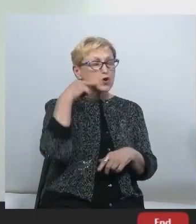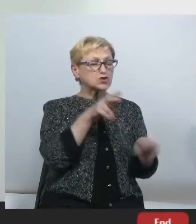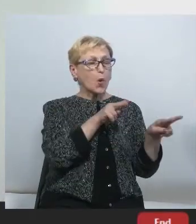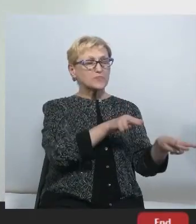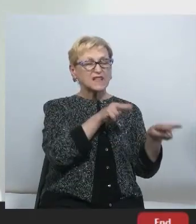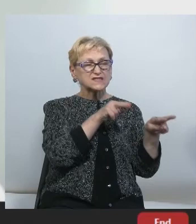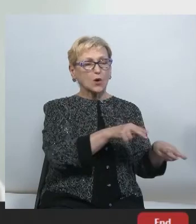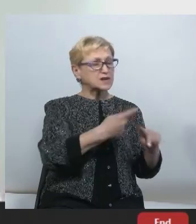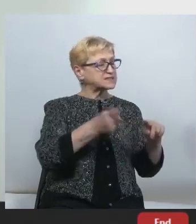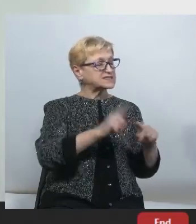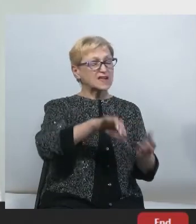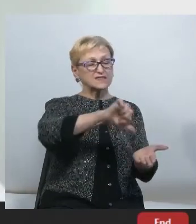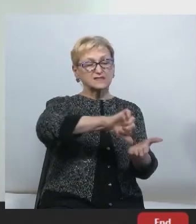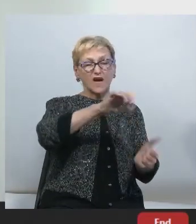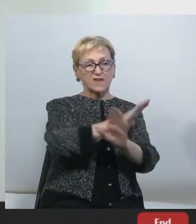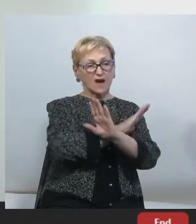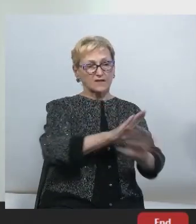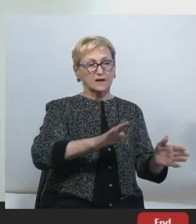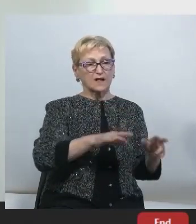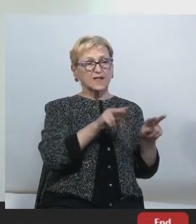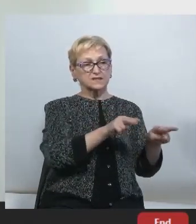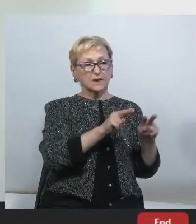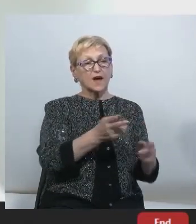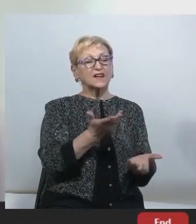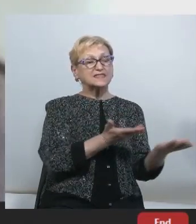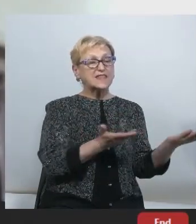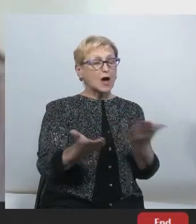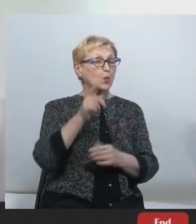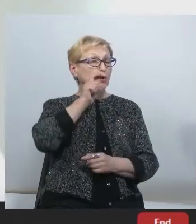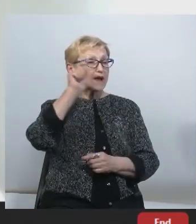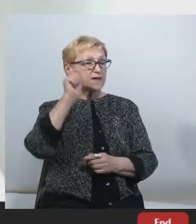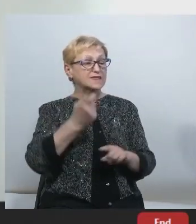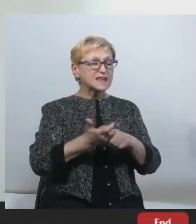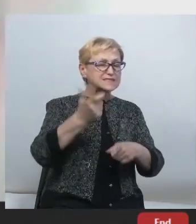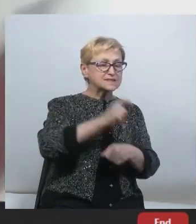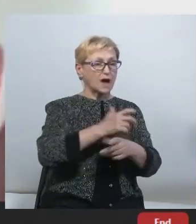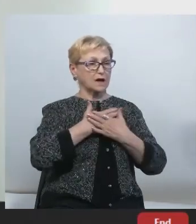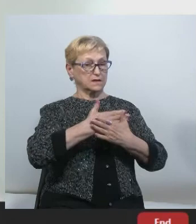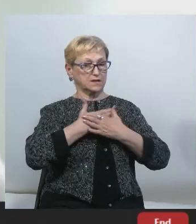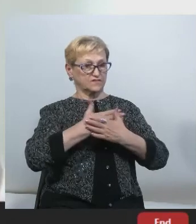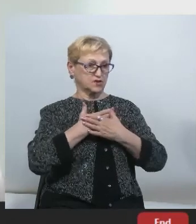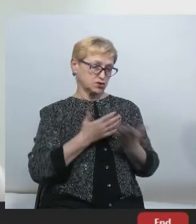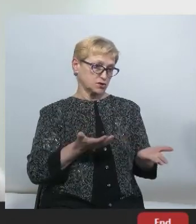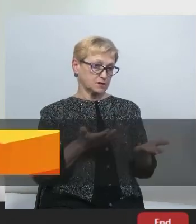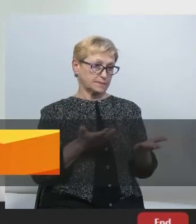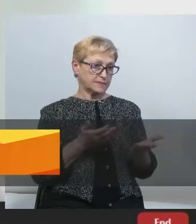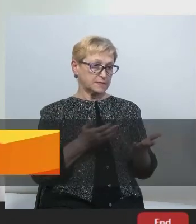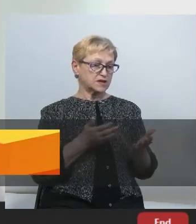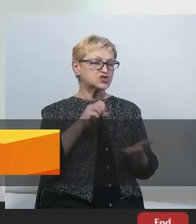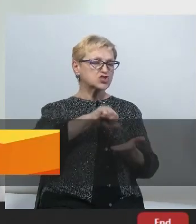учасником платформи європейських регуляторів, де Україна якраз один з найактивніших, ну, серед найактивніших